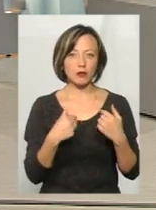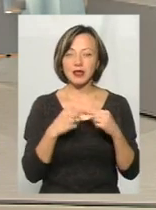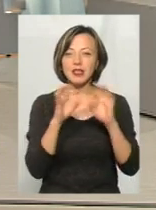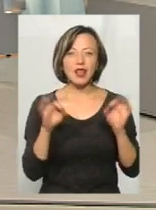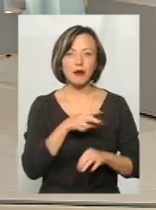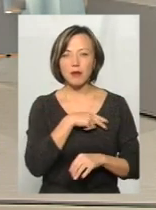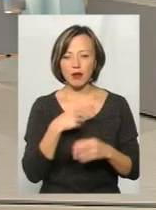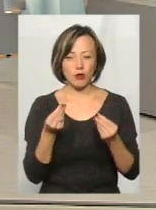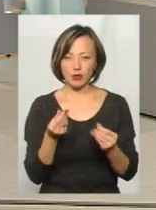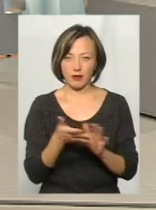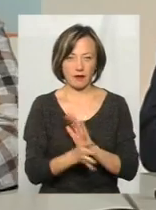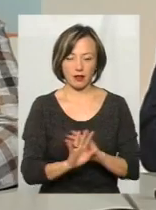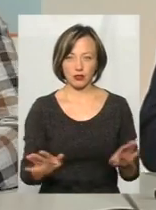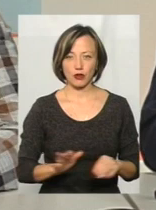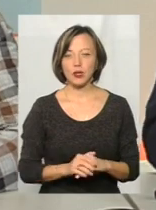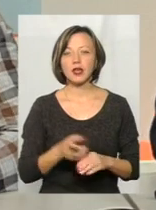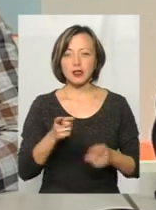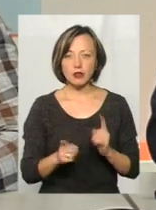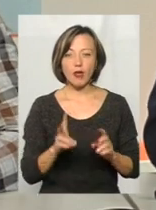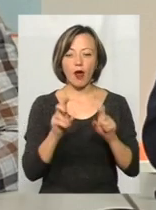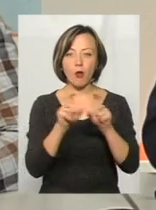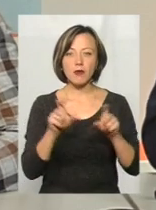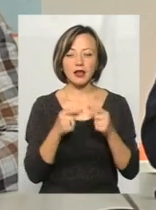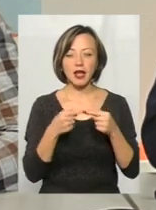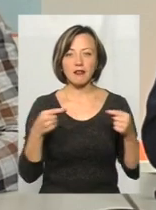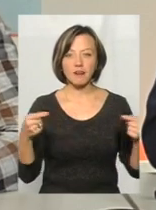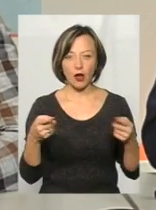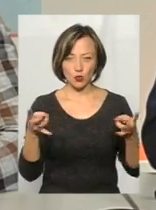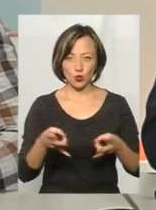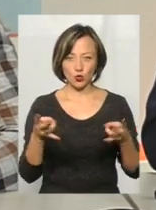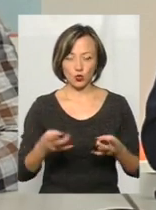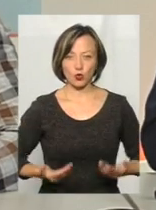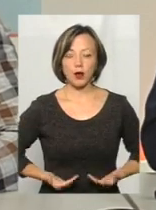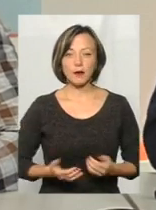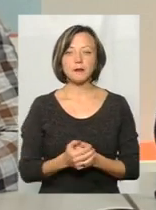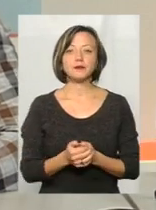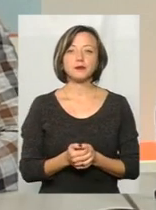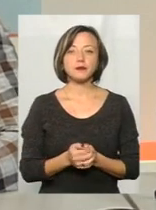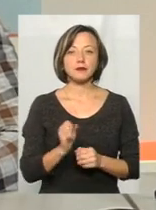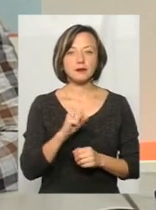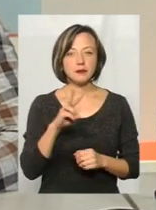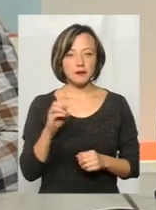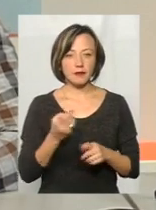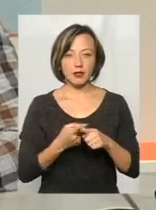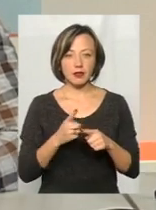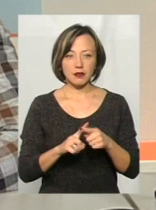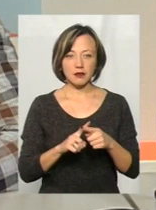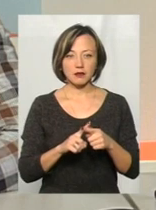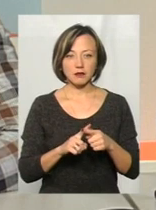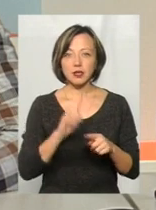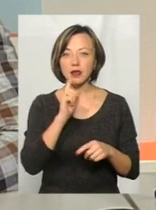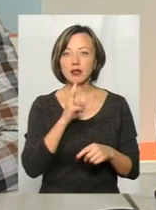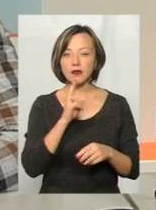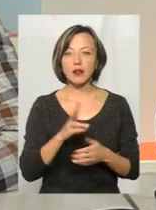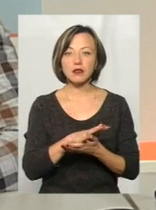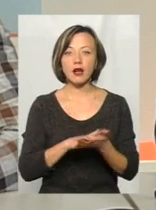які премії ці гроші не йдуть. Вони йдуть дійсно на об'єкті інфраструктури. Але це ще рік, ще два. Далі